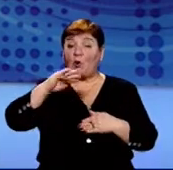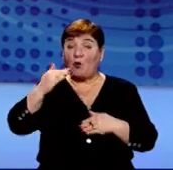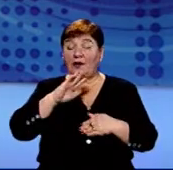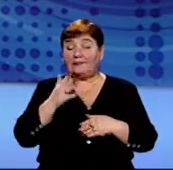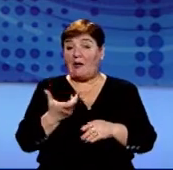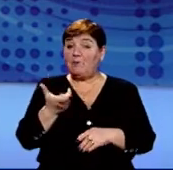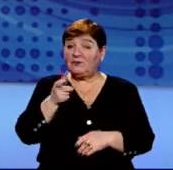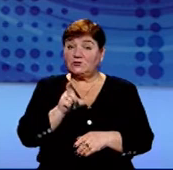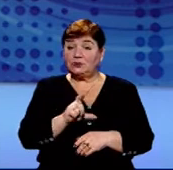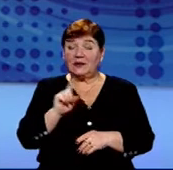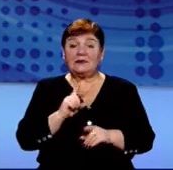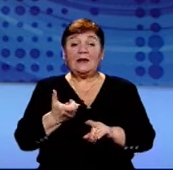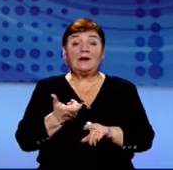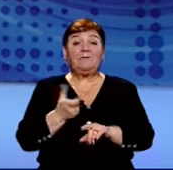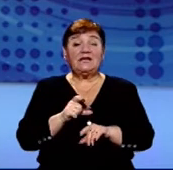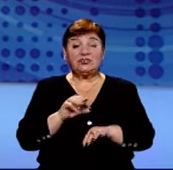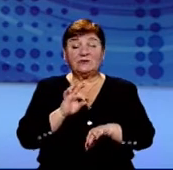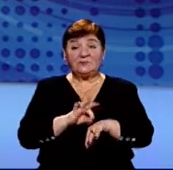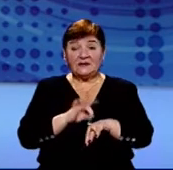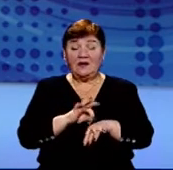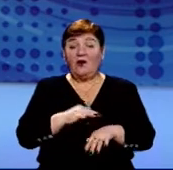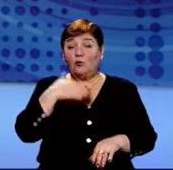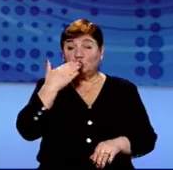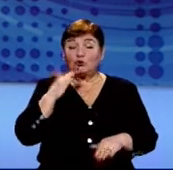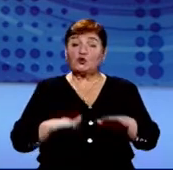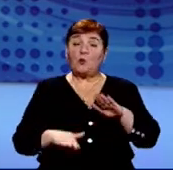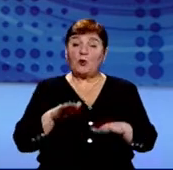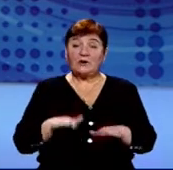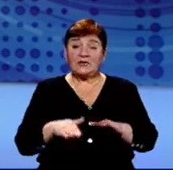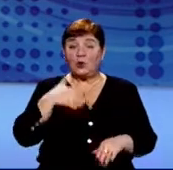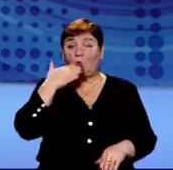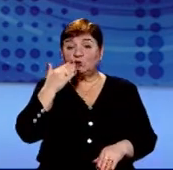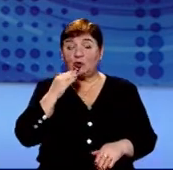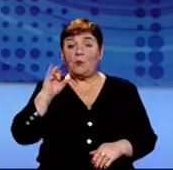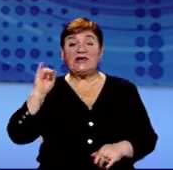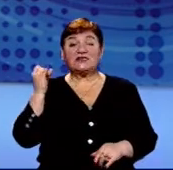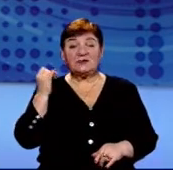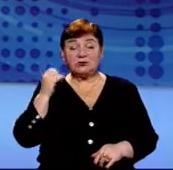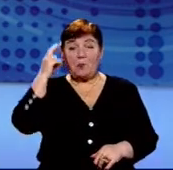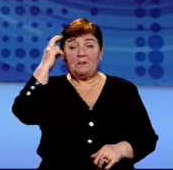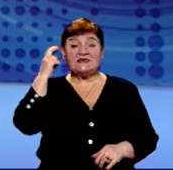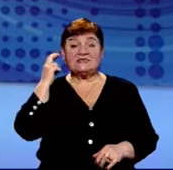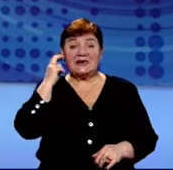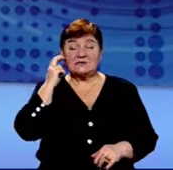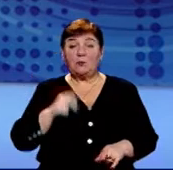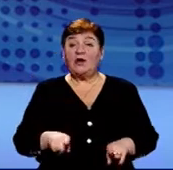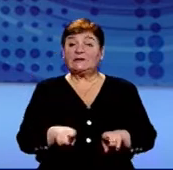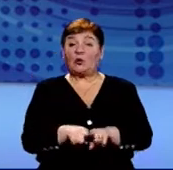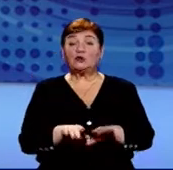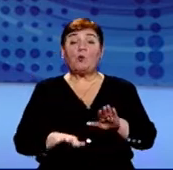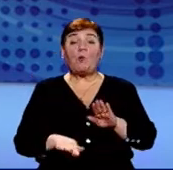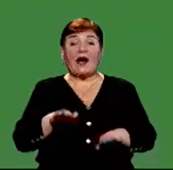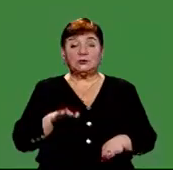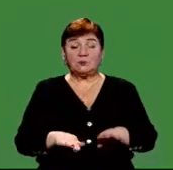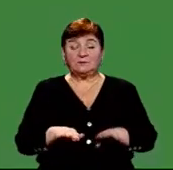перевищені. Найбільше захворілих в п'яти районах – Ужгородському, Мукачевському, Хуському, Іршавському та Великобрезнянському, а також у Мукачеві.